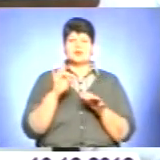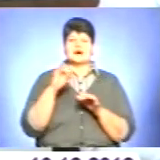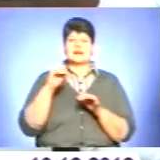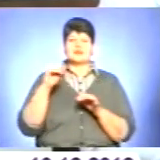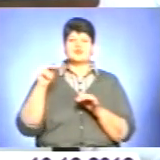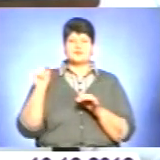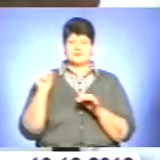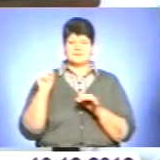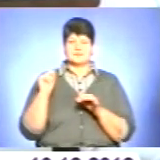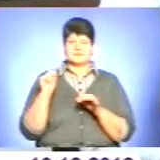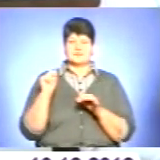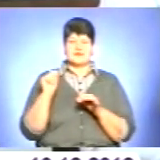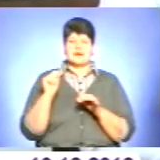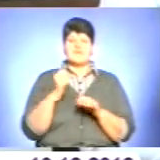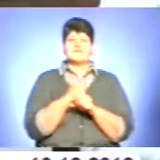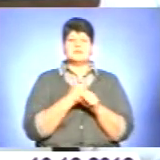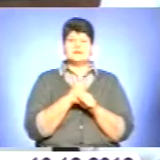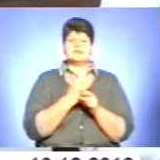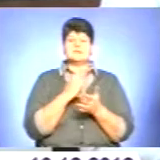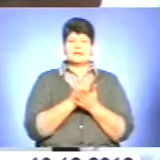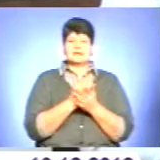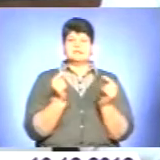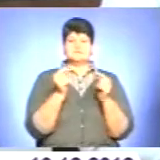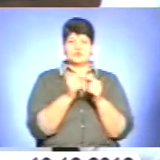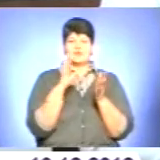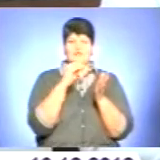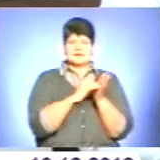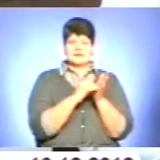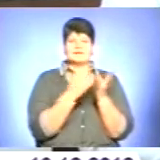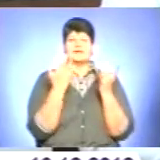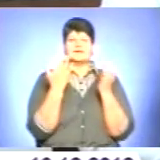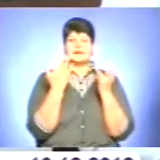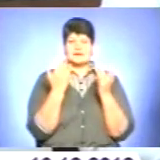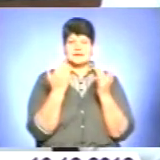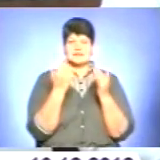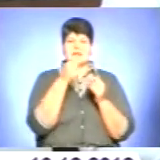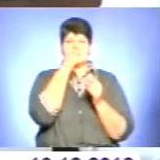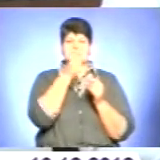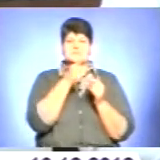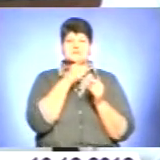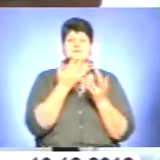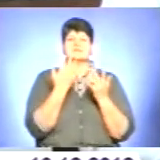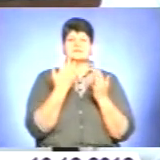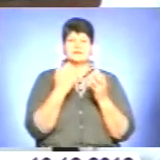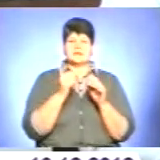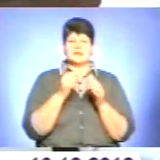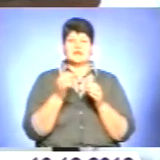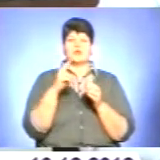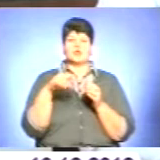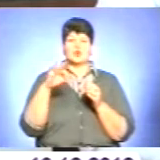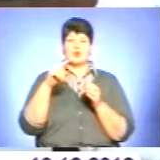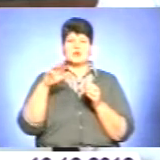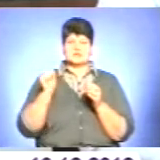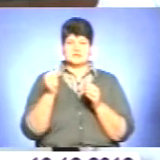В аптечні має чітко вказати кількість препарату, має право виписати на місяць в курсу лікування, вказати чітко дозу препарату.